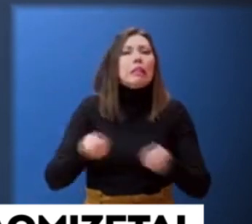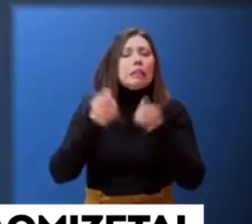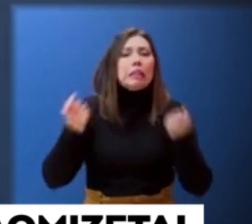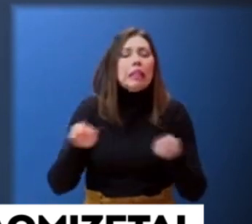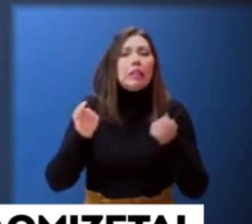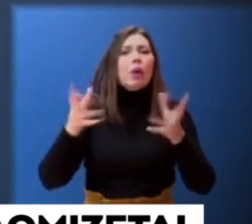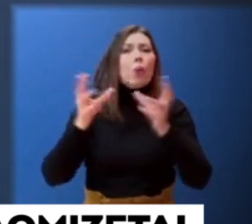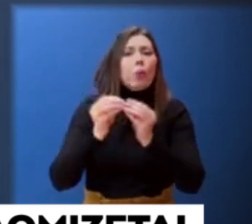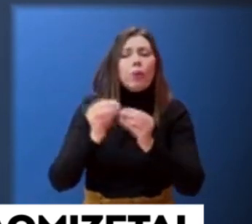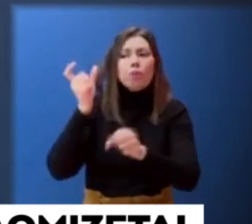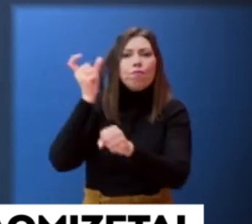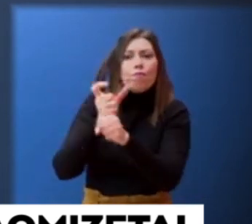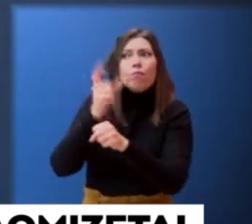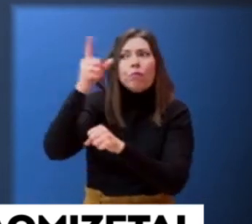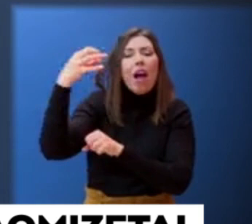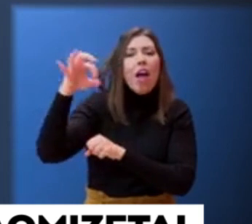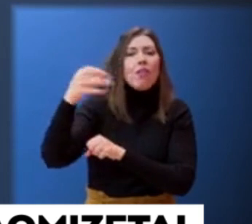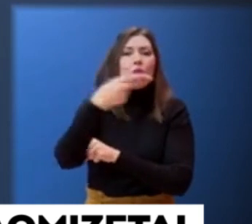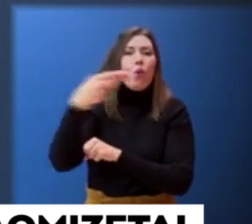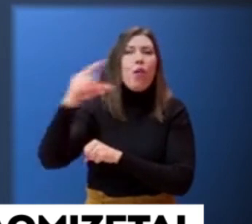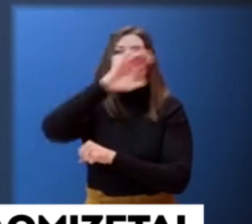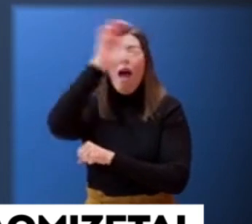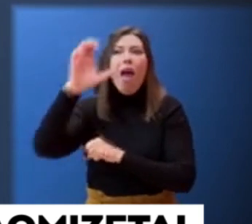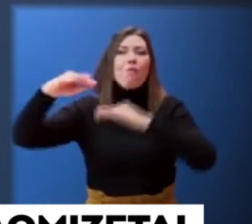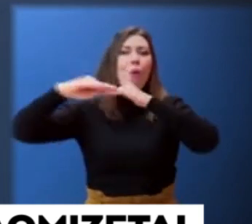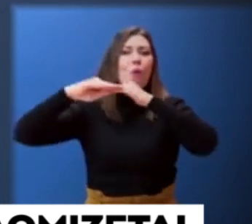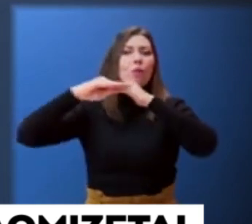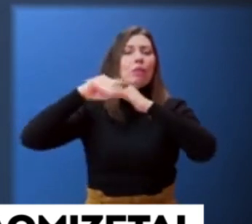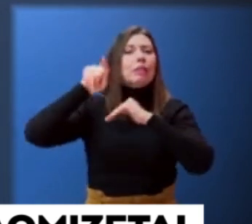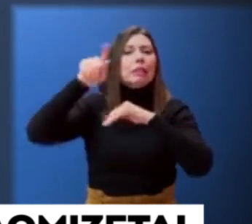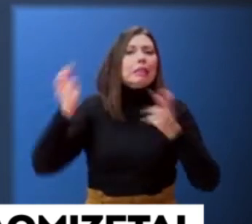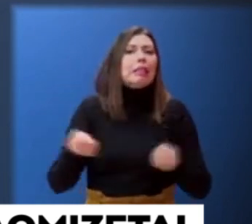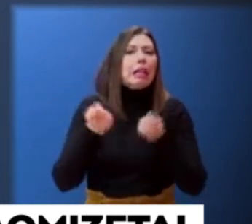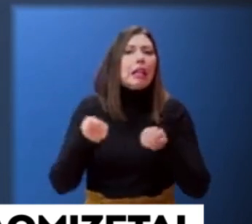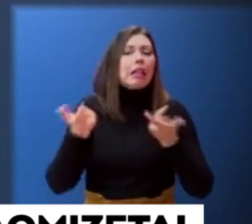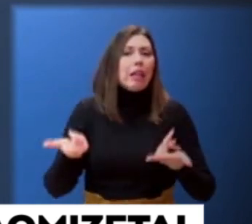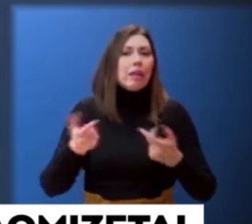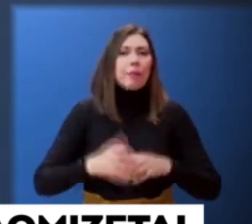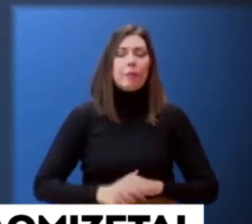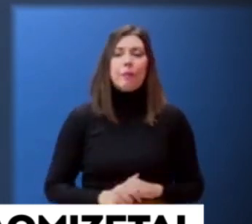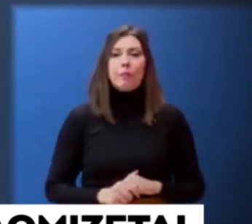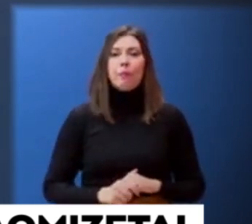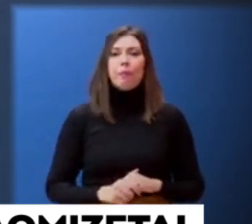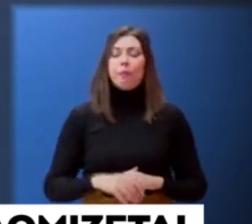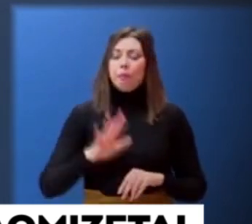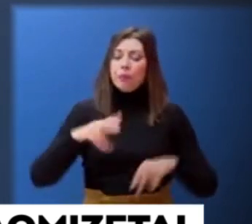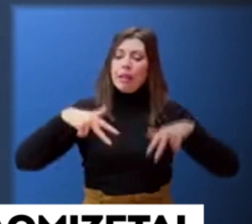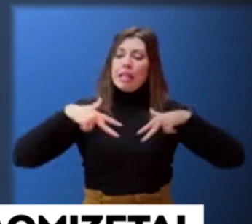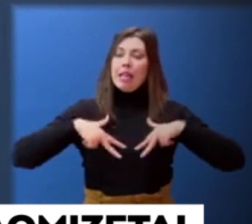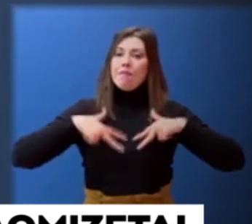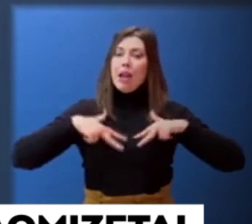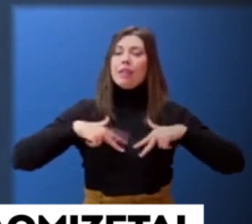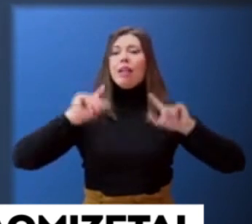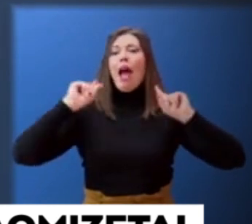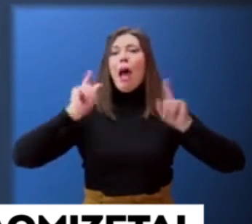συγκεκριμένο θέμα σε αυτή την ευαίσθητη περιοχή. Κύριε Χριστάκο, έχω να σας πω ότι η απόφαση της κυβέρνησης είναι να μην